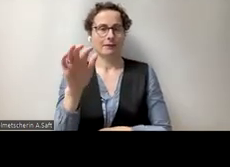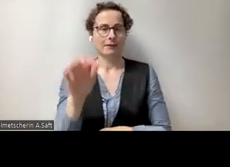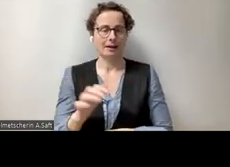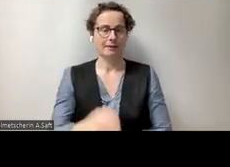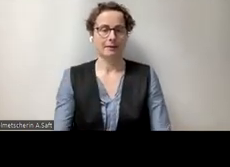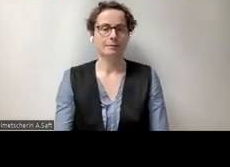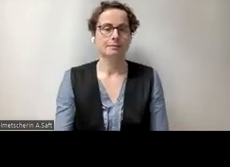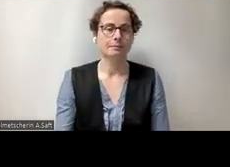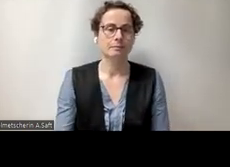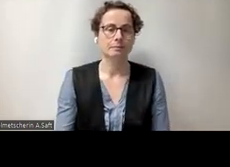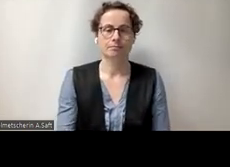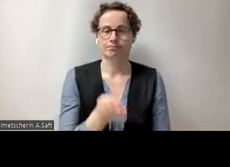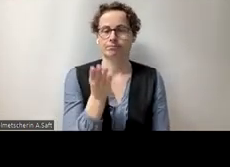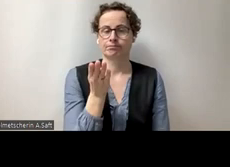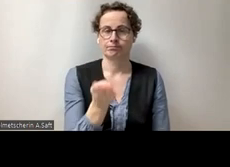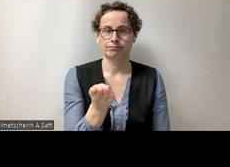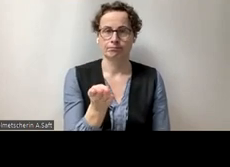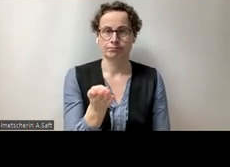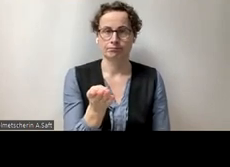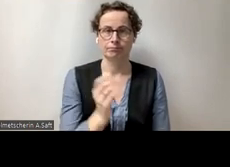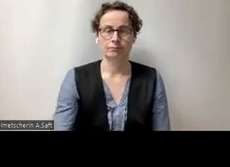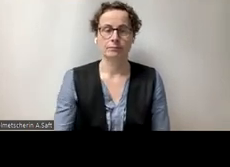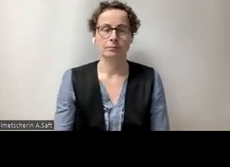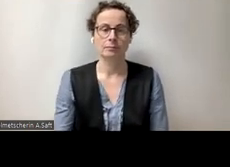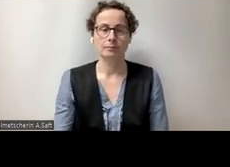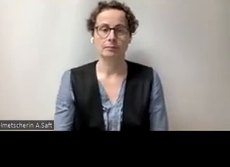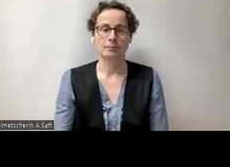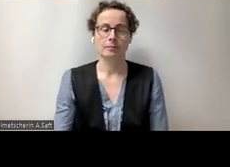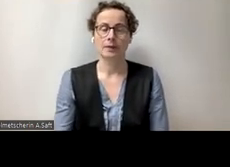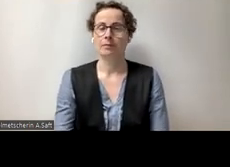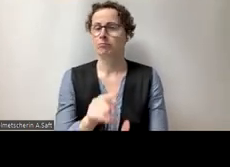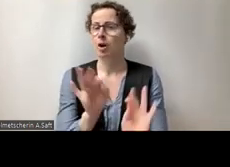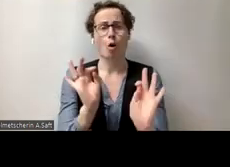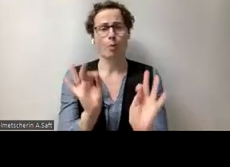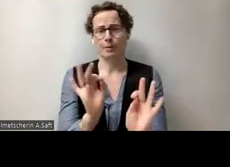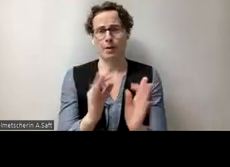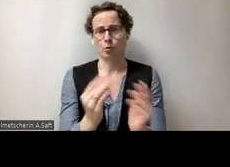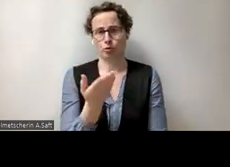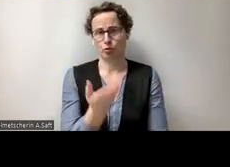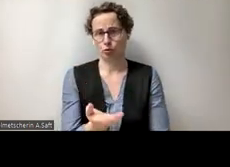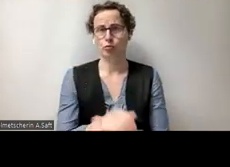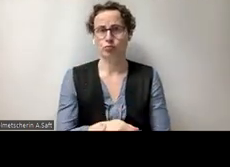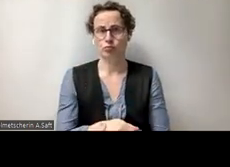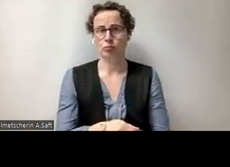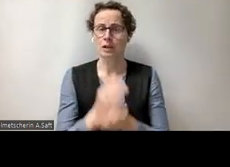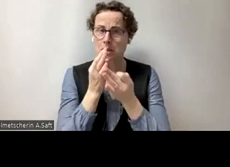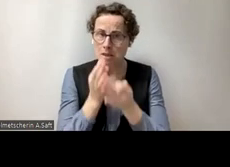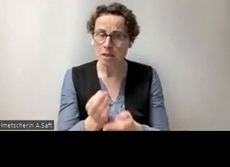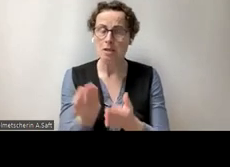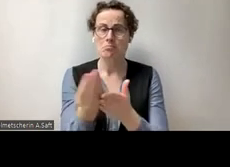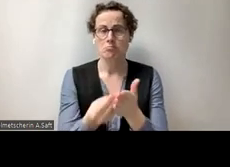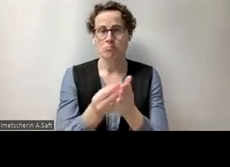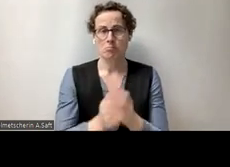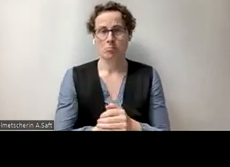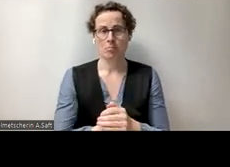Und jetzt habe ich hier die optimale Lösung mal so hingemacht. Also sie könnte natürlich jetzt